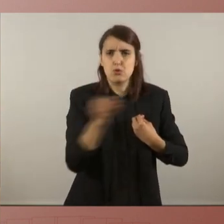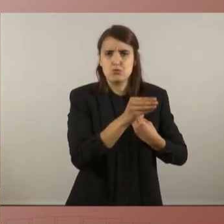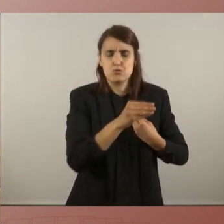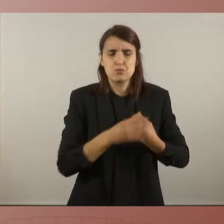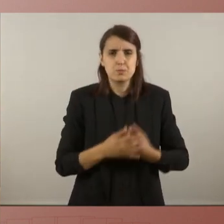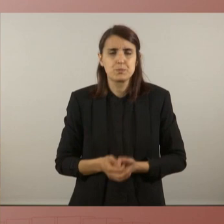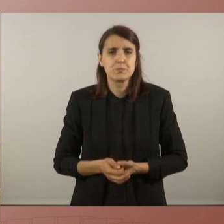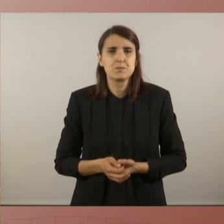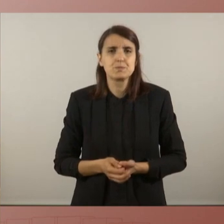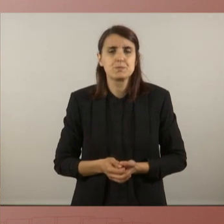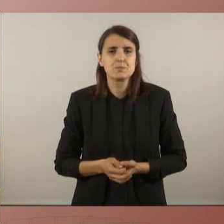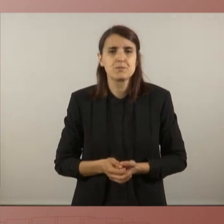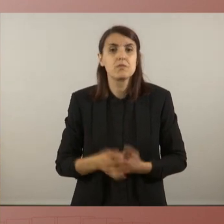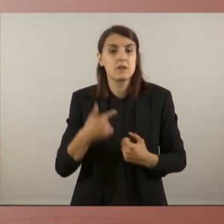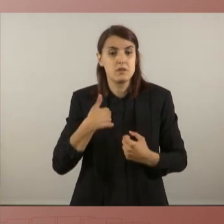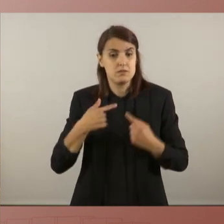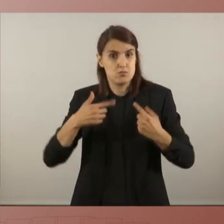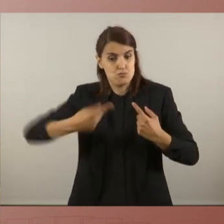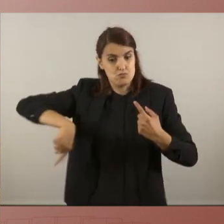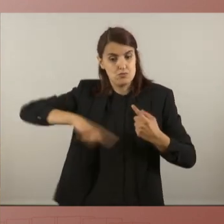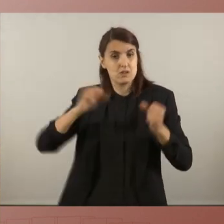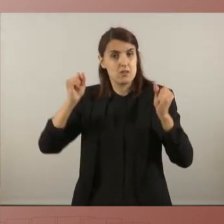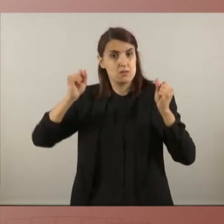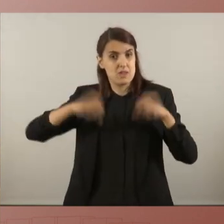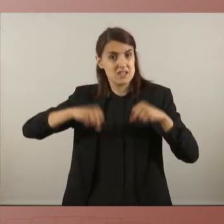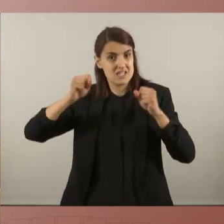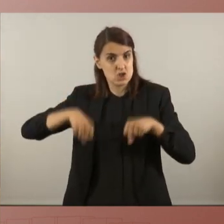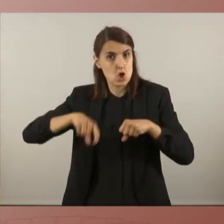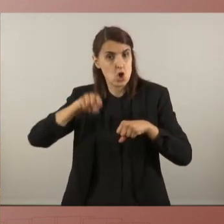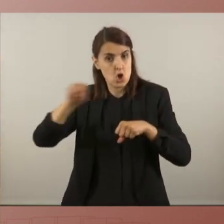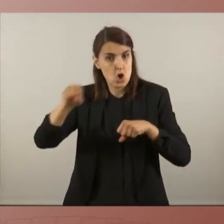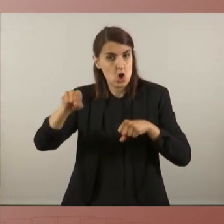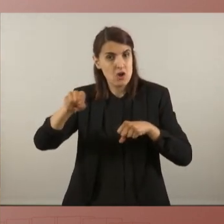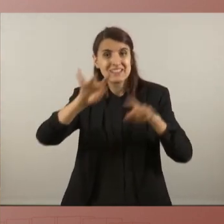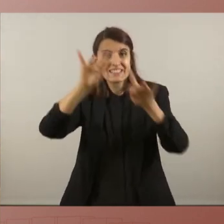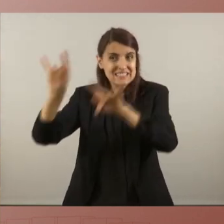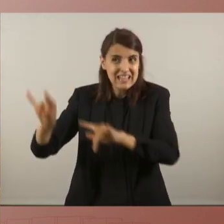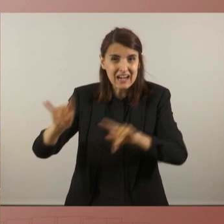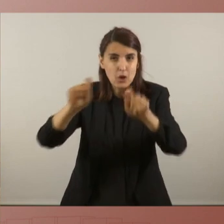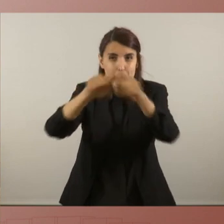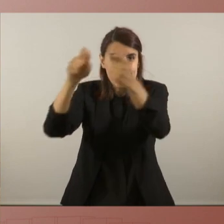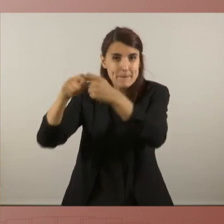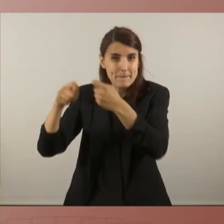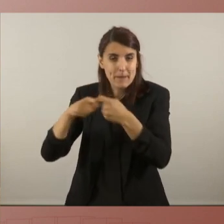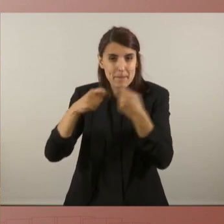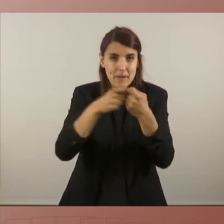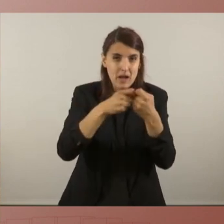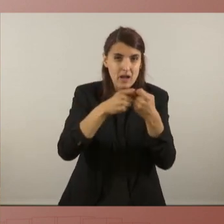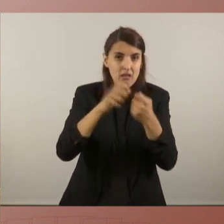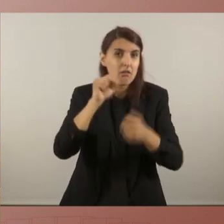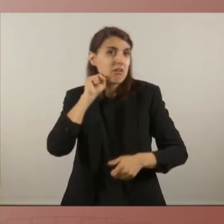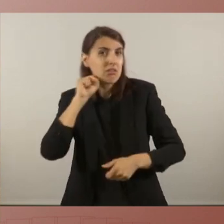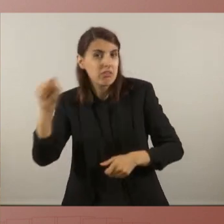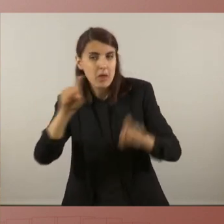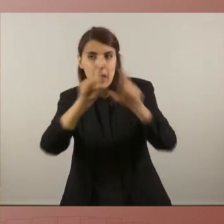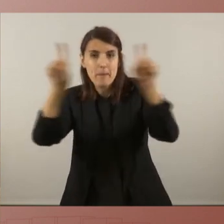mateix si prenem decisions que trinxen el territori plegant-nos als interessos dels grans oligopolis de l